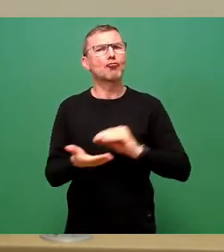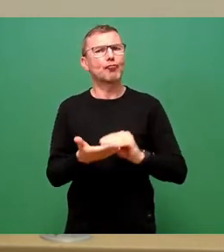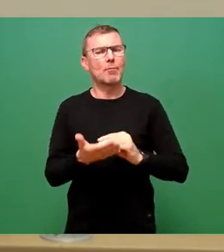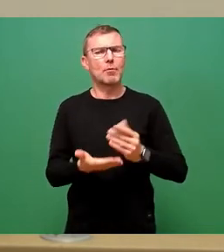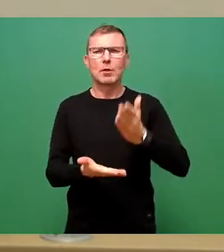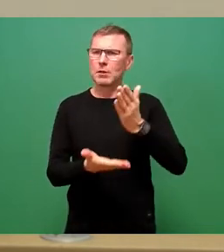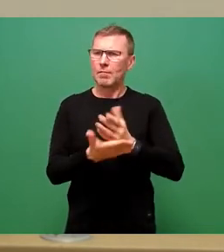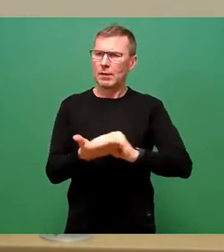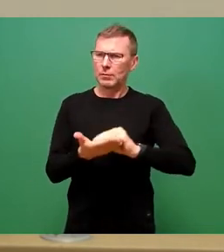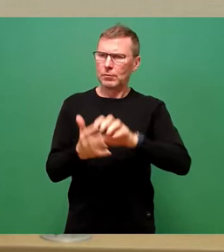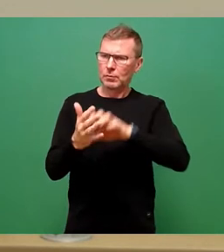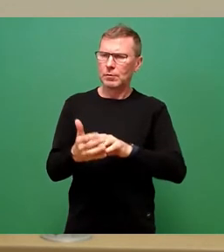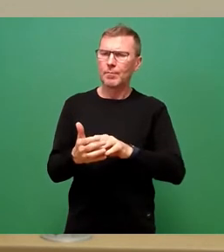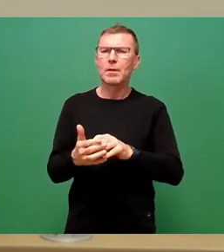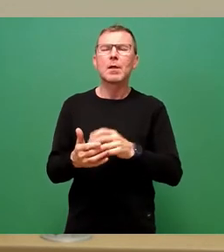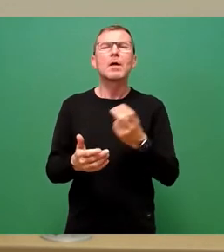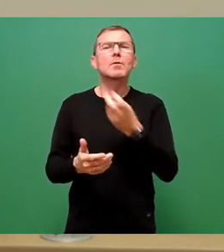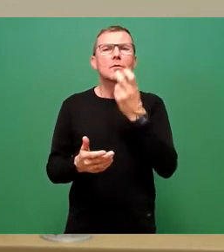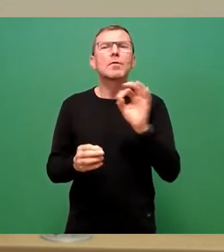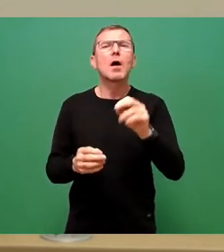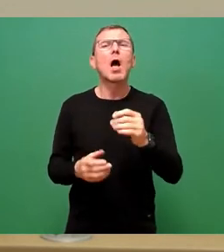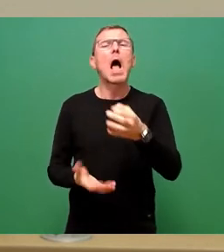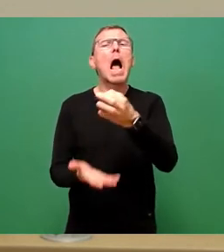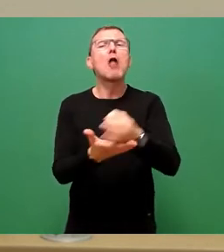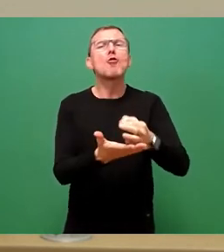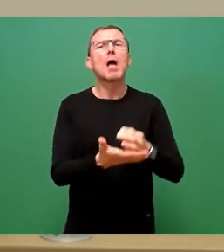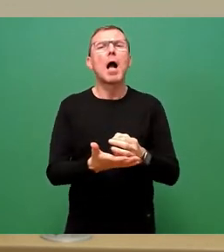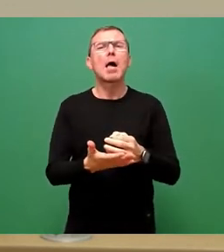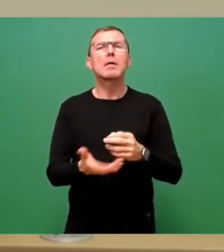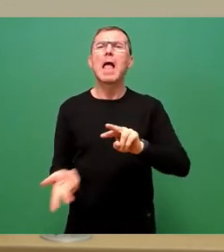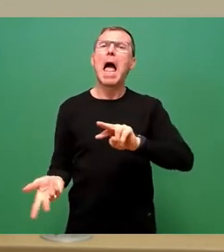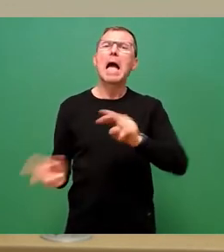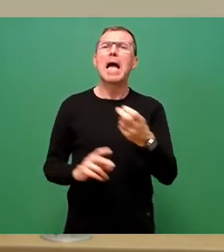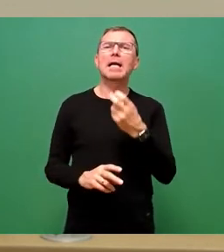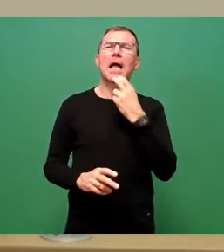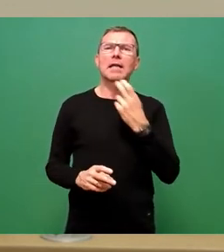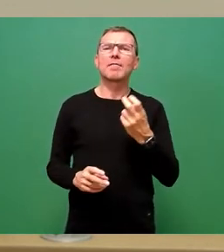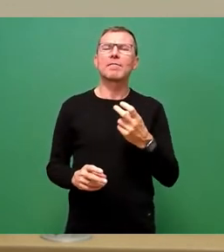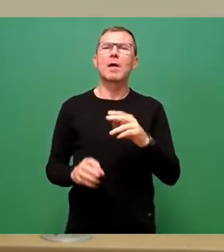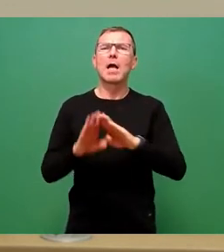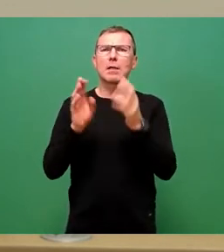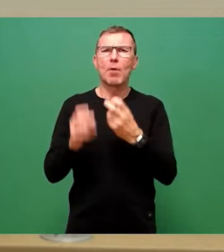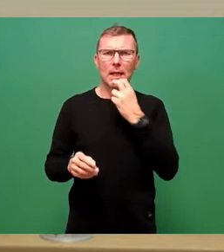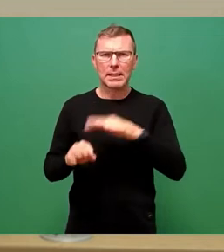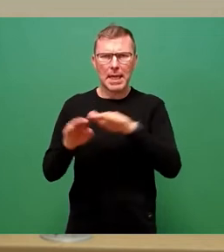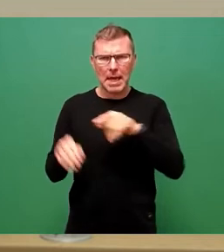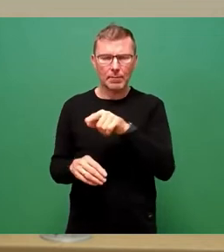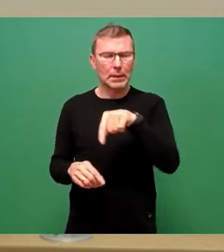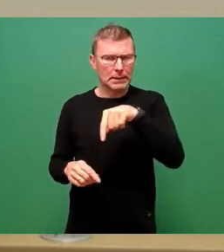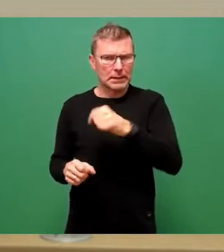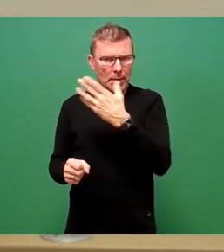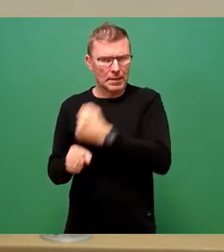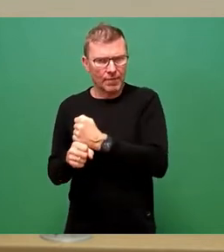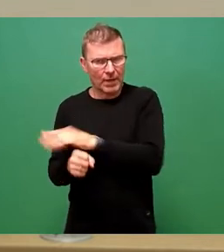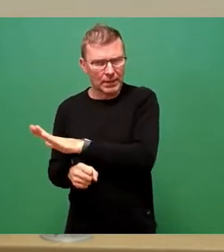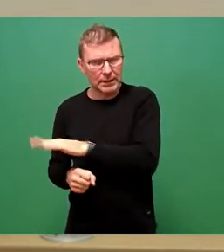die Potenzialstudie zur lokalen regenerativen Energieversorgung auf Gebäude der Ebene, wie ich schon sagte. Das endet jetzt und